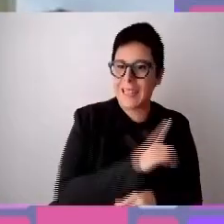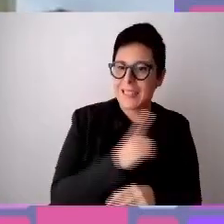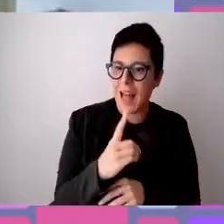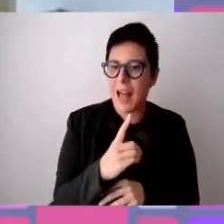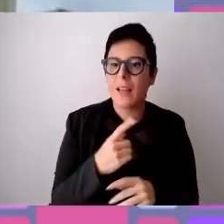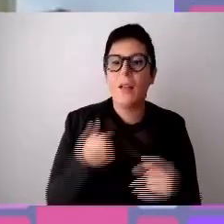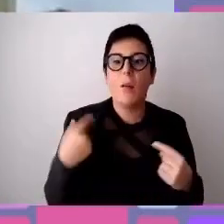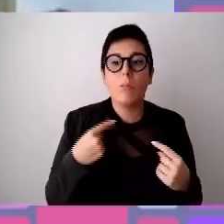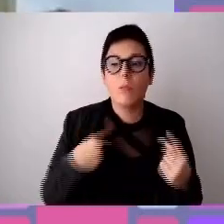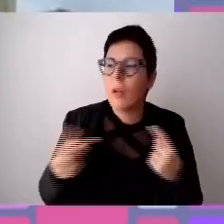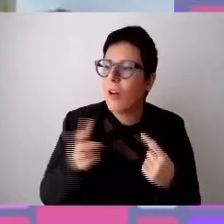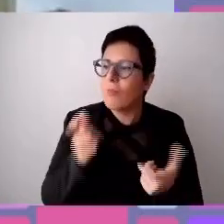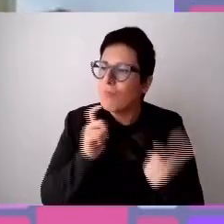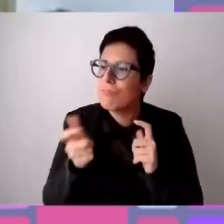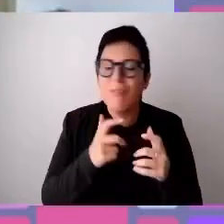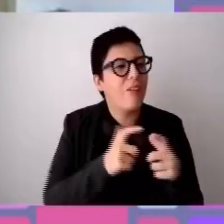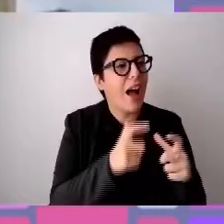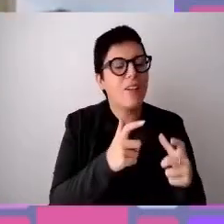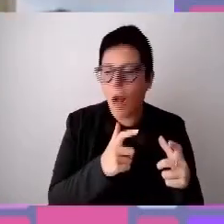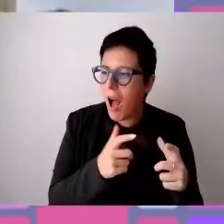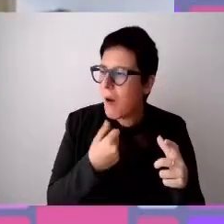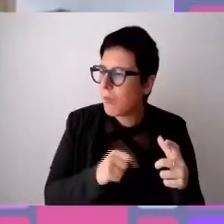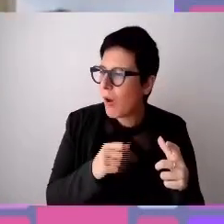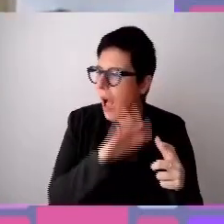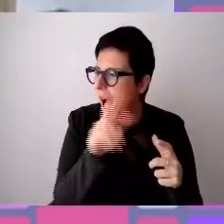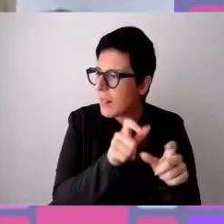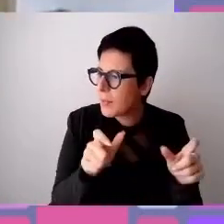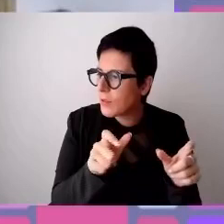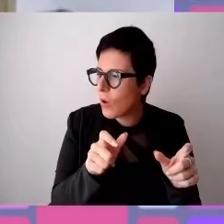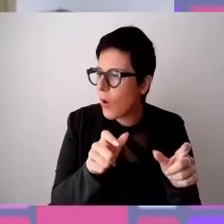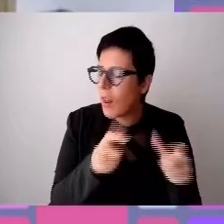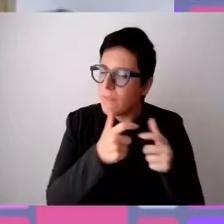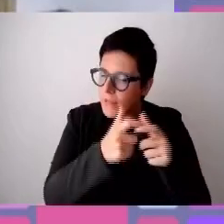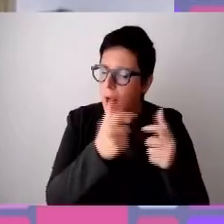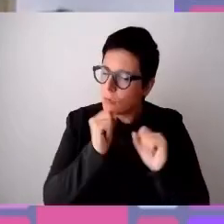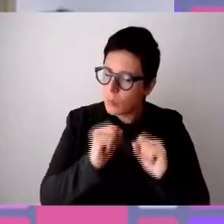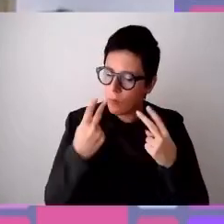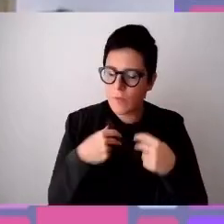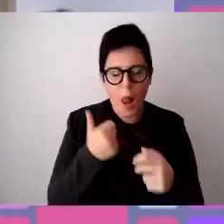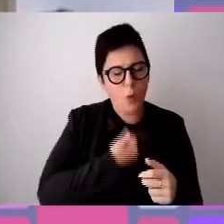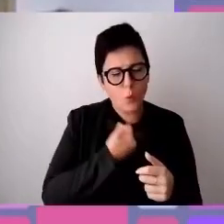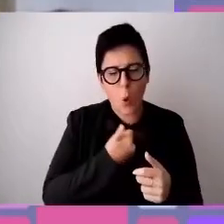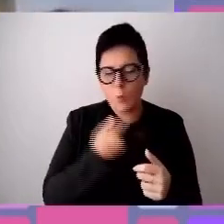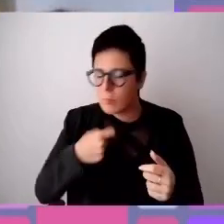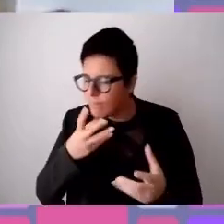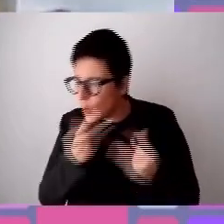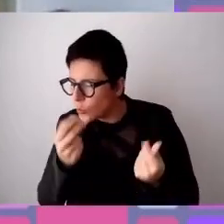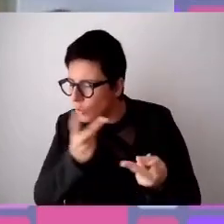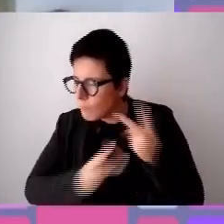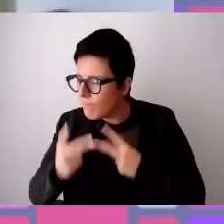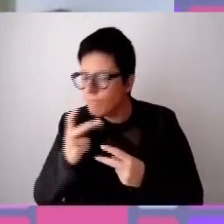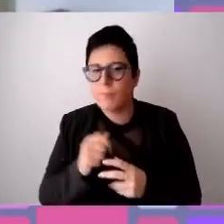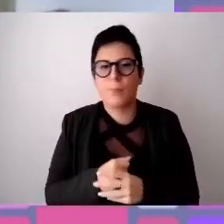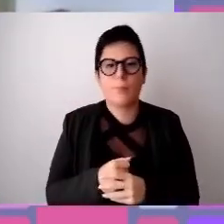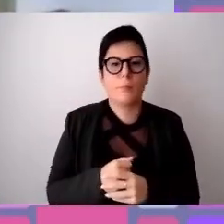soluzioni che possano permettere ad altre persone di vivere il viaggio in modo più autonomo e indipendente. Quindi Viaggio Italia dal